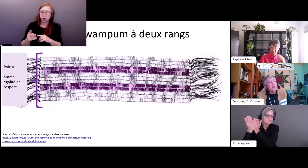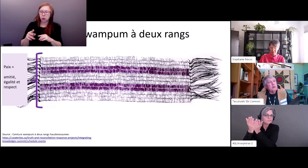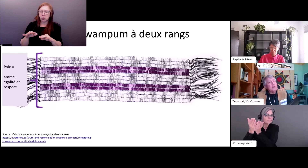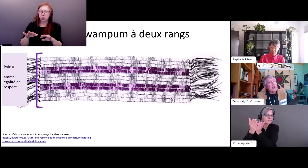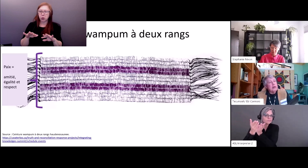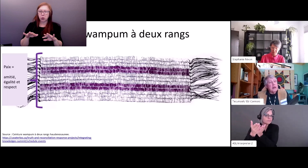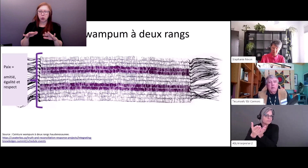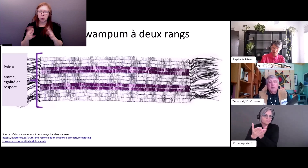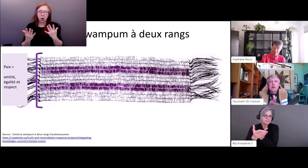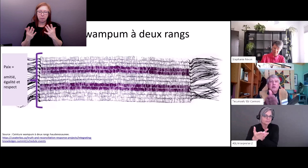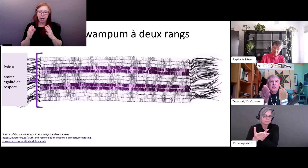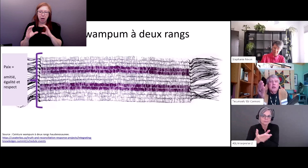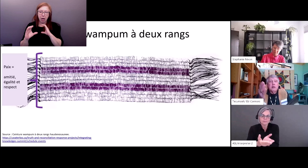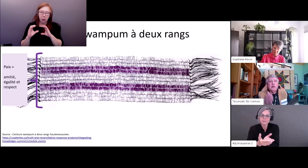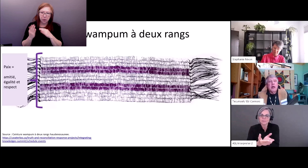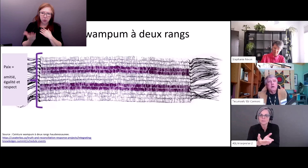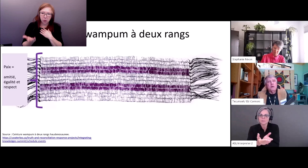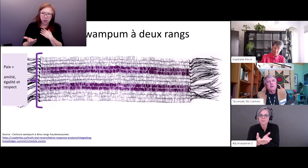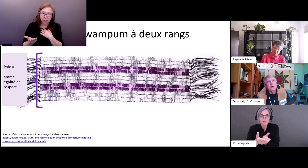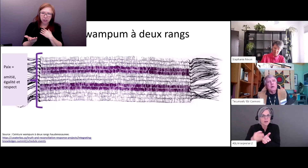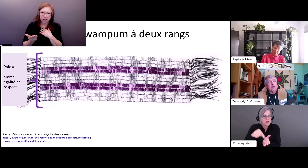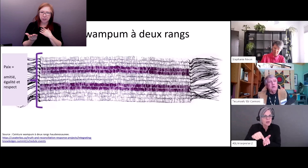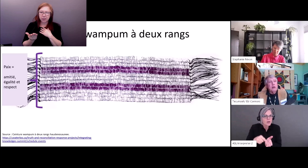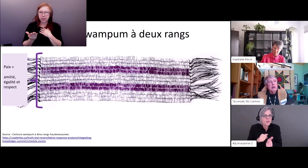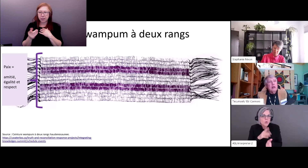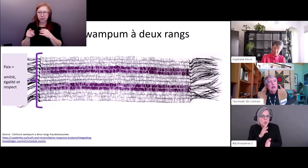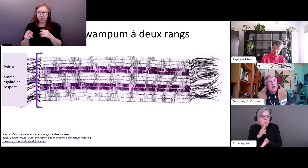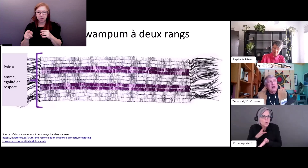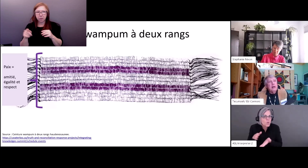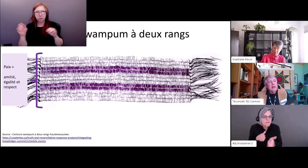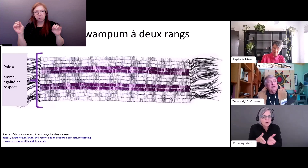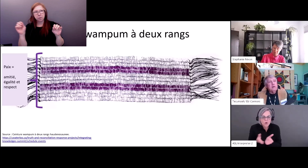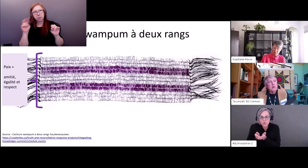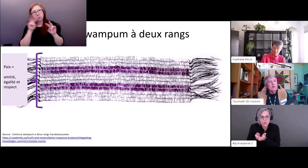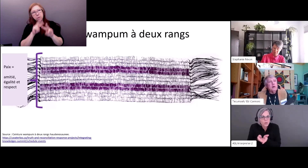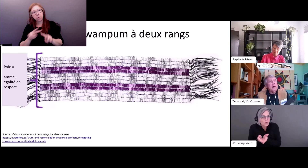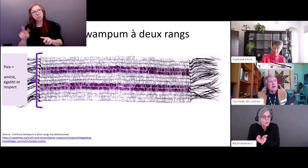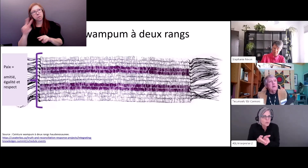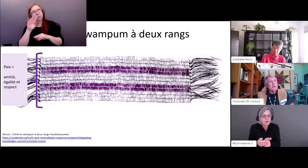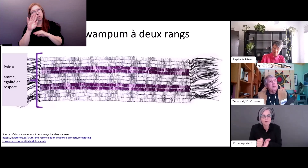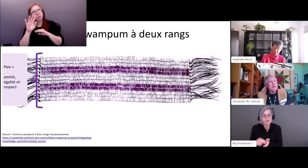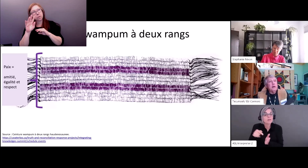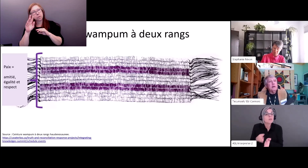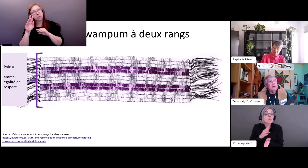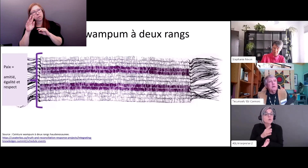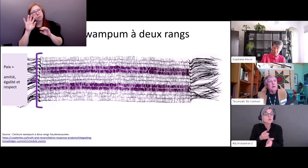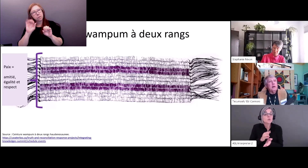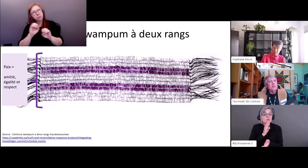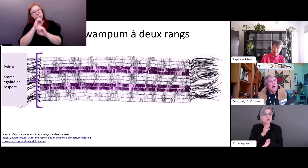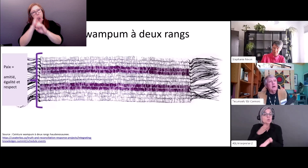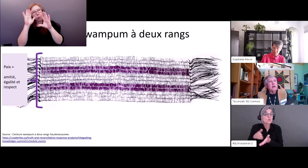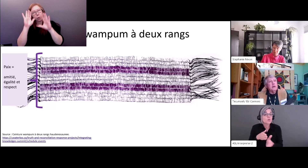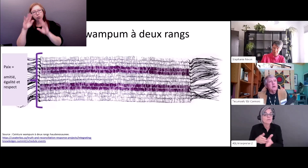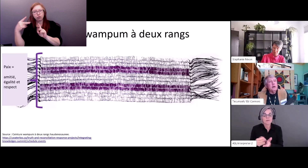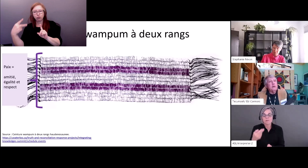ces terres en bateau et ils sont rentrés dans les canaux des rivières la rivière Hudson